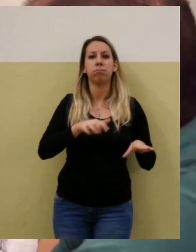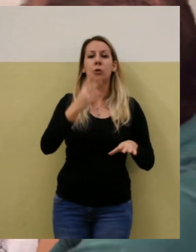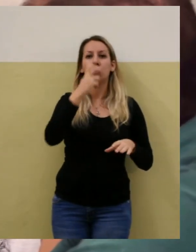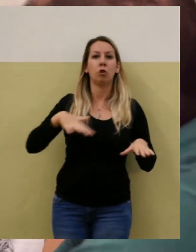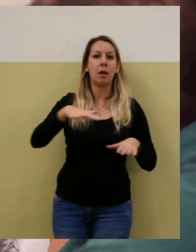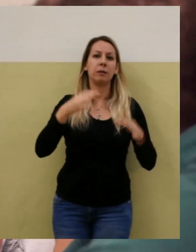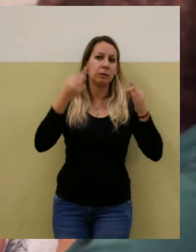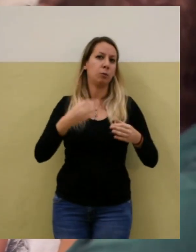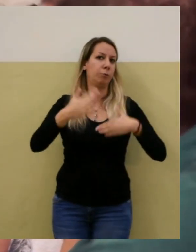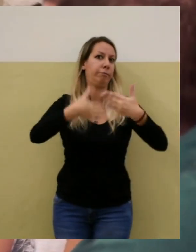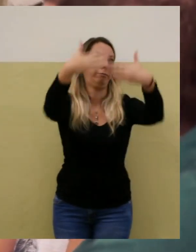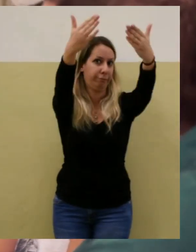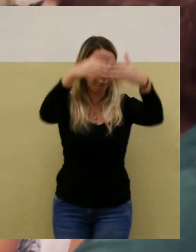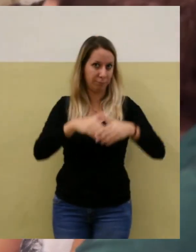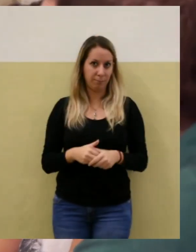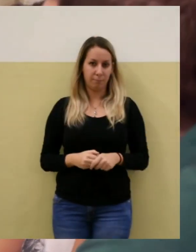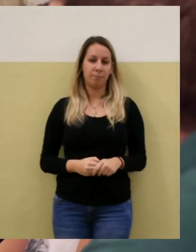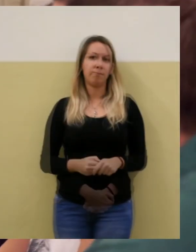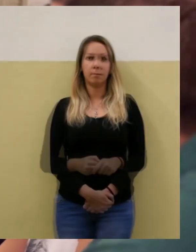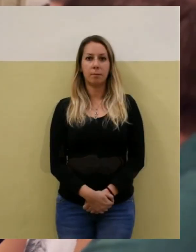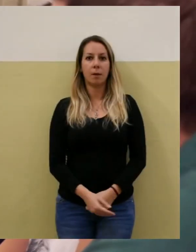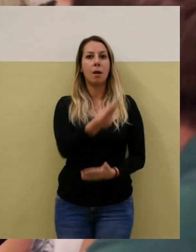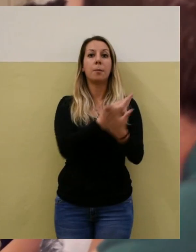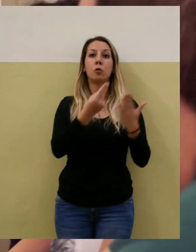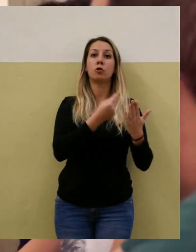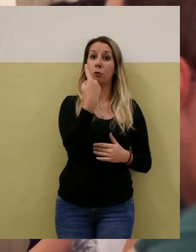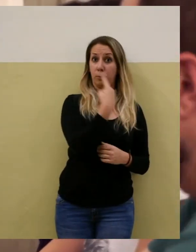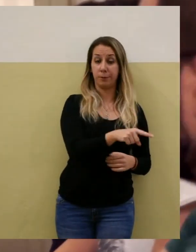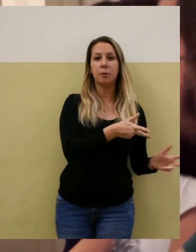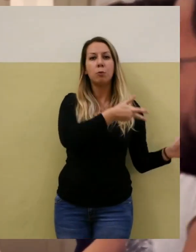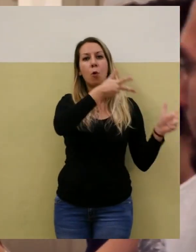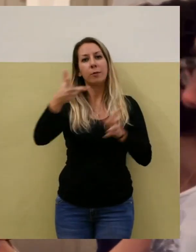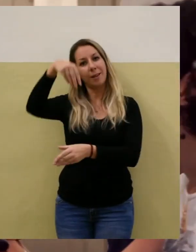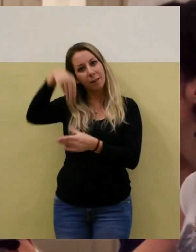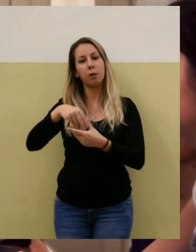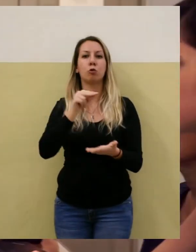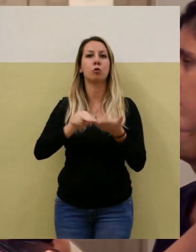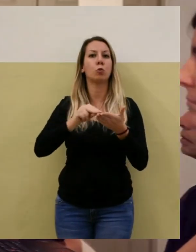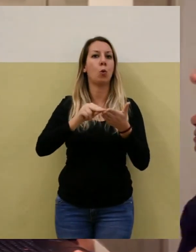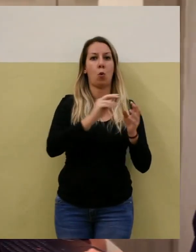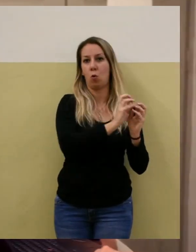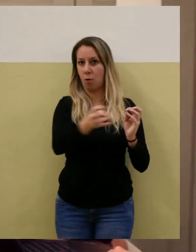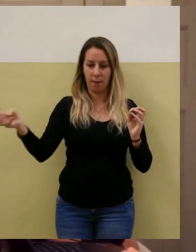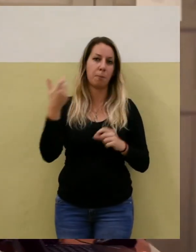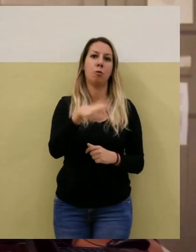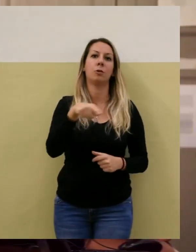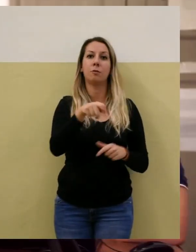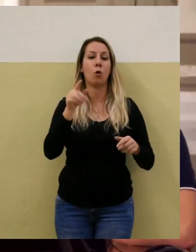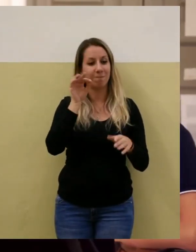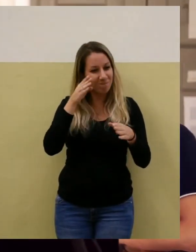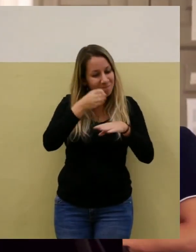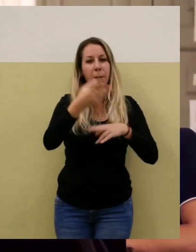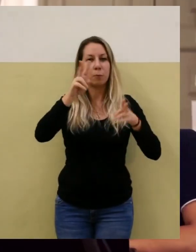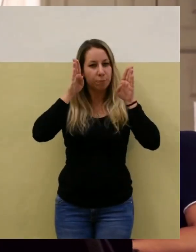siamo convinti che il metodo principale per rendere la matematica più accessibile possibile È quello di diffondere la cultura dell'ATEC Noi